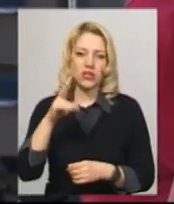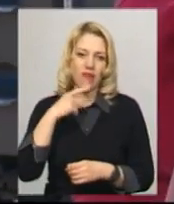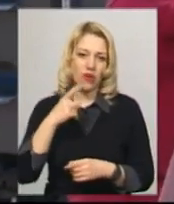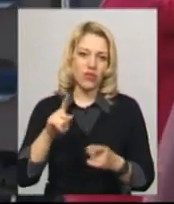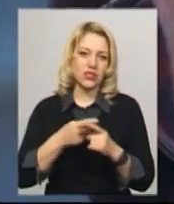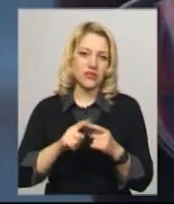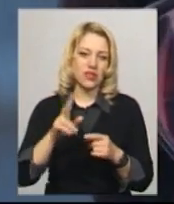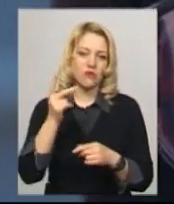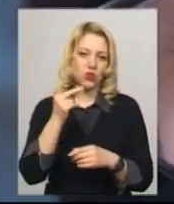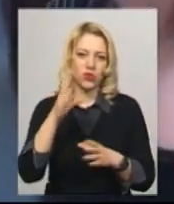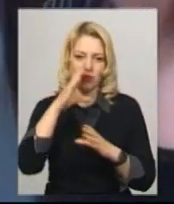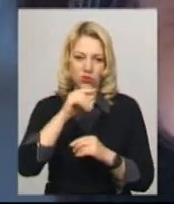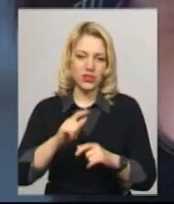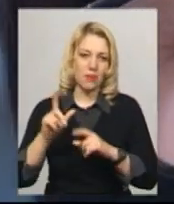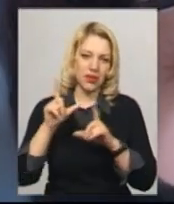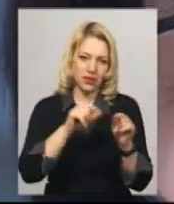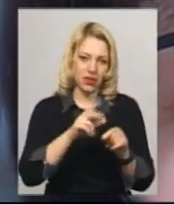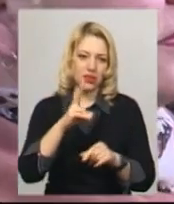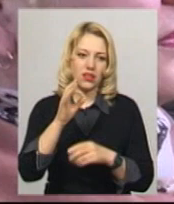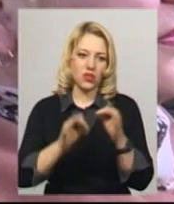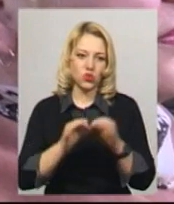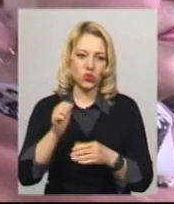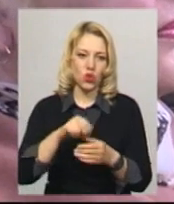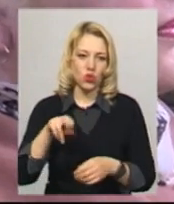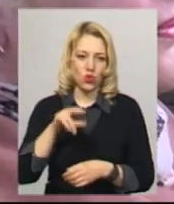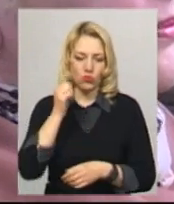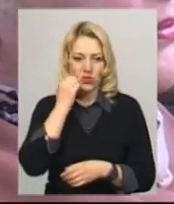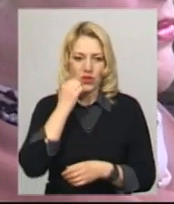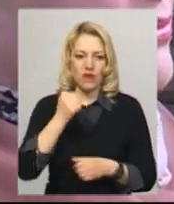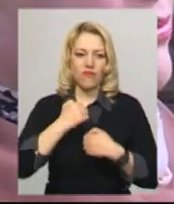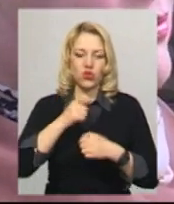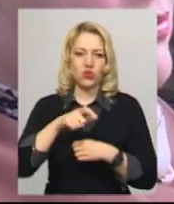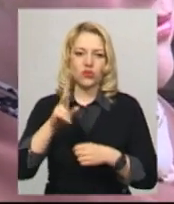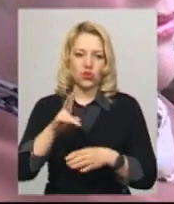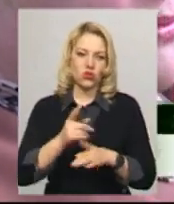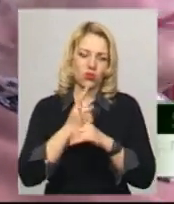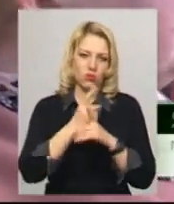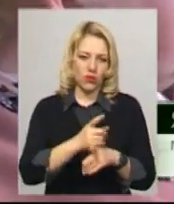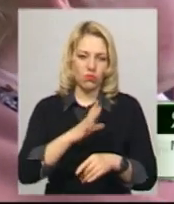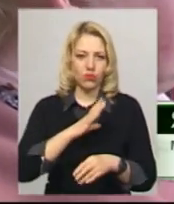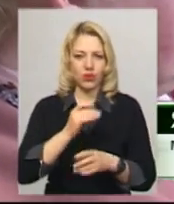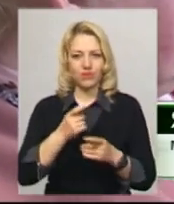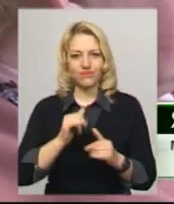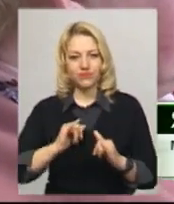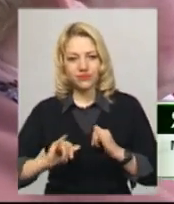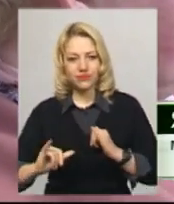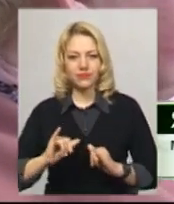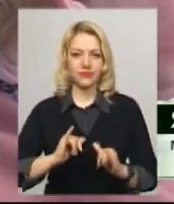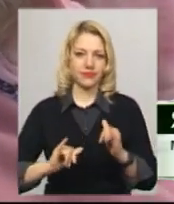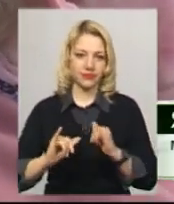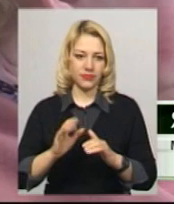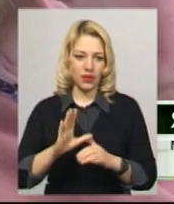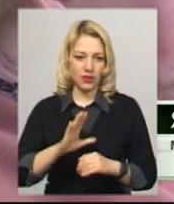це вдруге їй вдалося приїхати на суд до Москви. Військові, яких супроводжували, вони були трішки лояльнішими до нас, ніж минулого